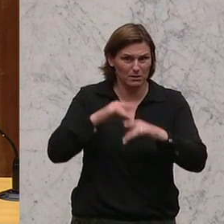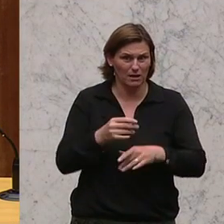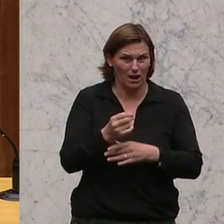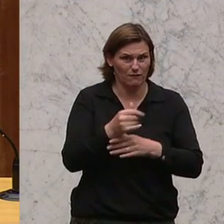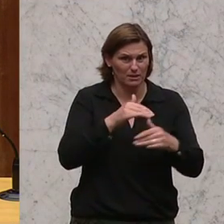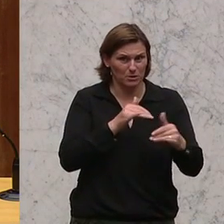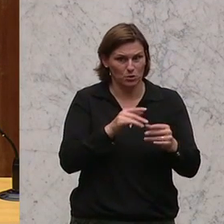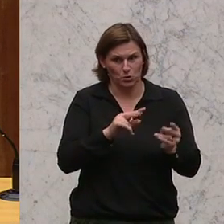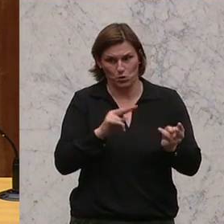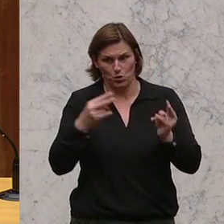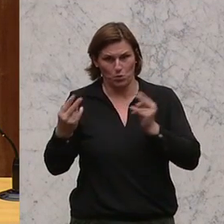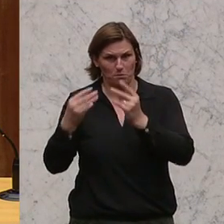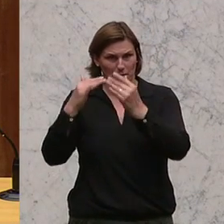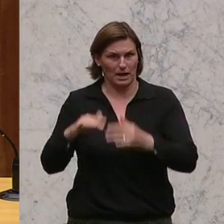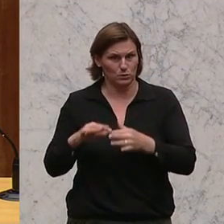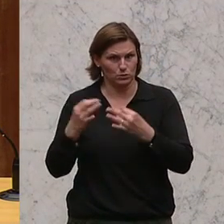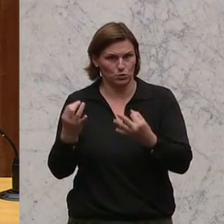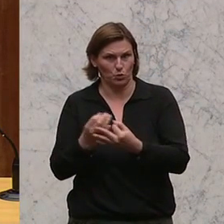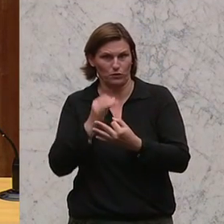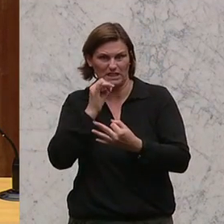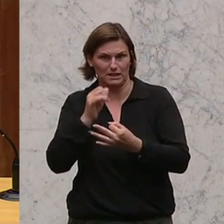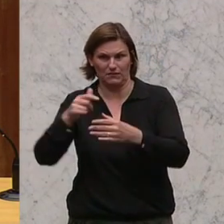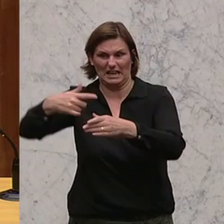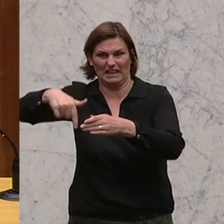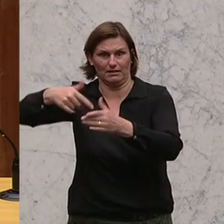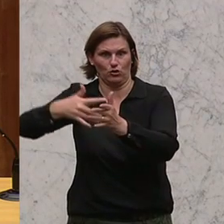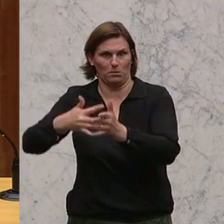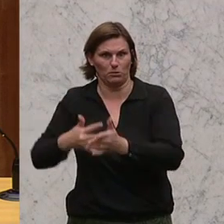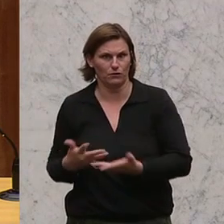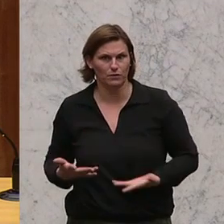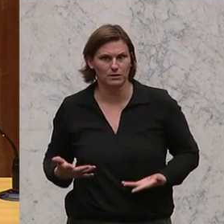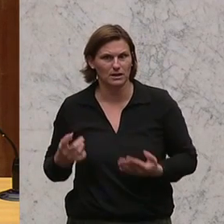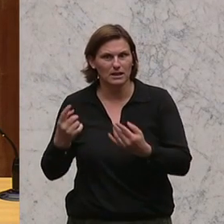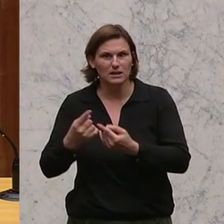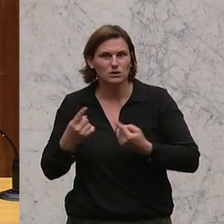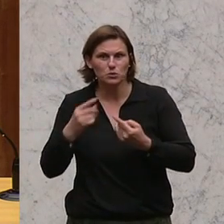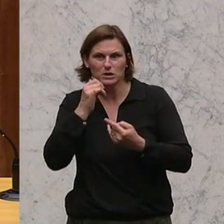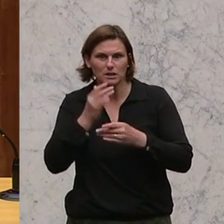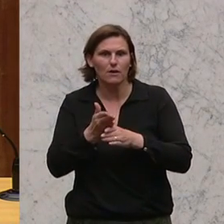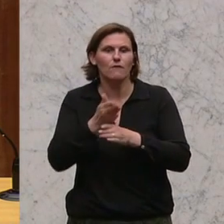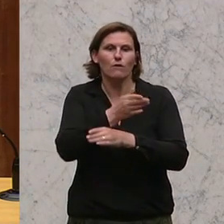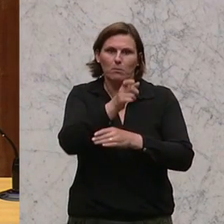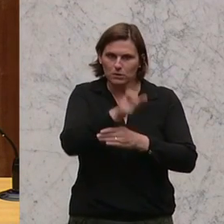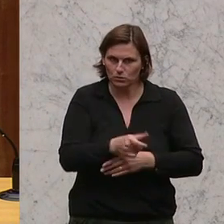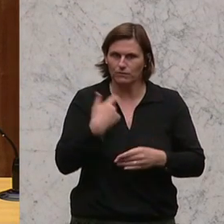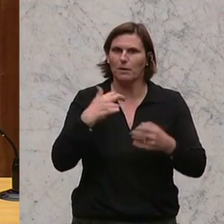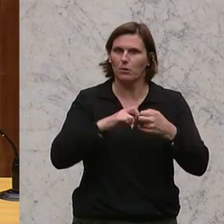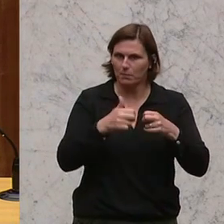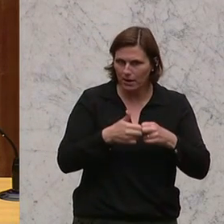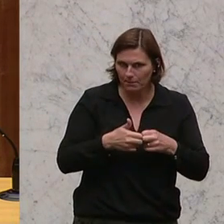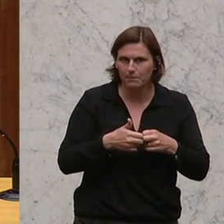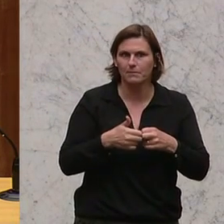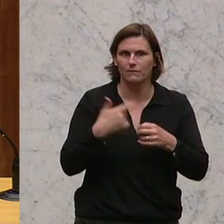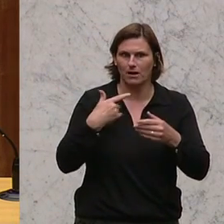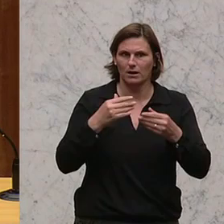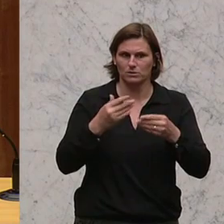im Rechnungshof. Und der Rechnungshof überprüft ja nicht den Rechnungshof. Das heißt, der hat diese Situation nicht. Sein Vorgänger hatte schon das Problem, weil da